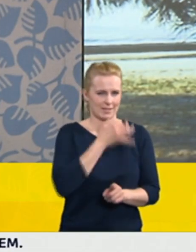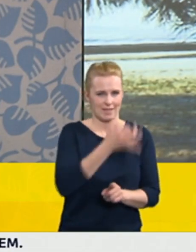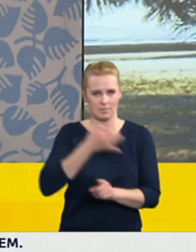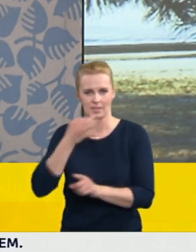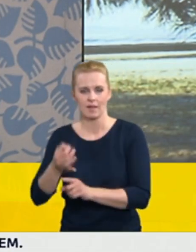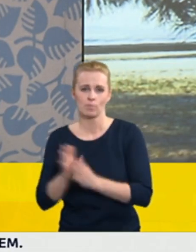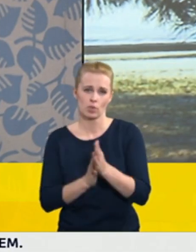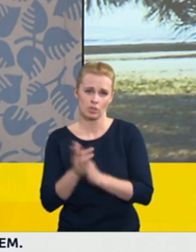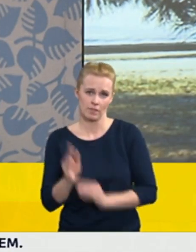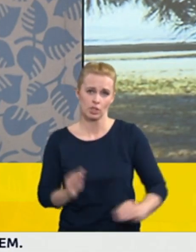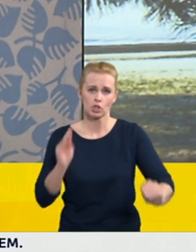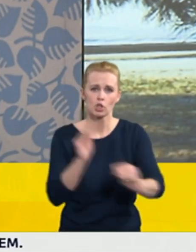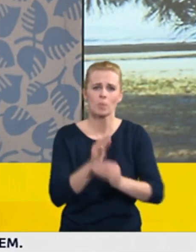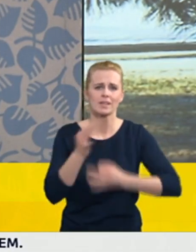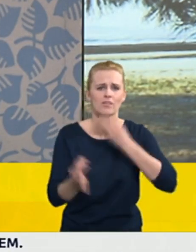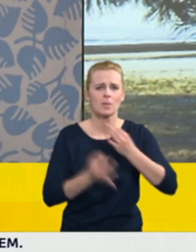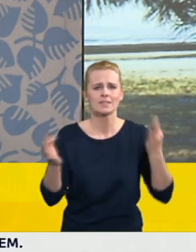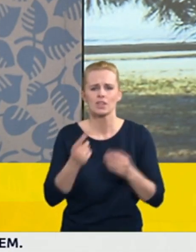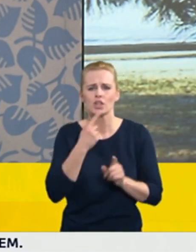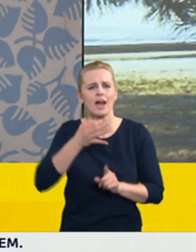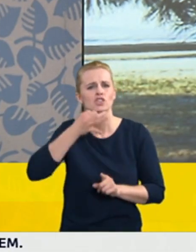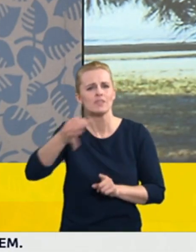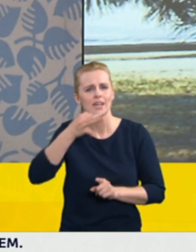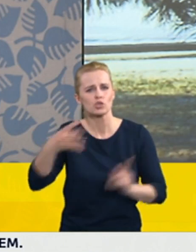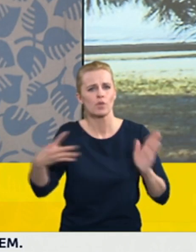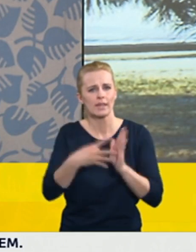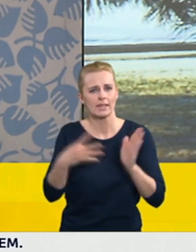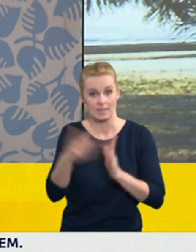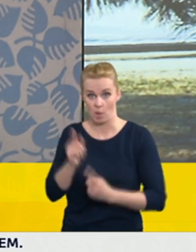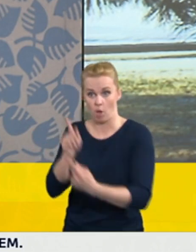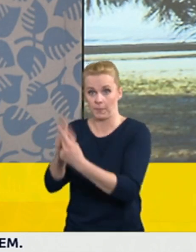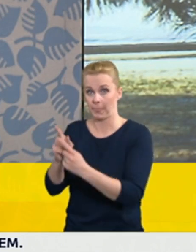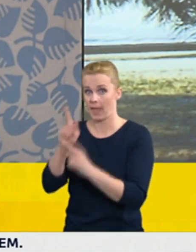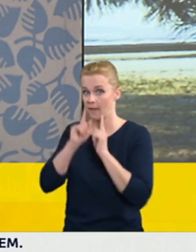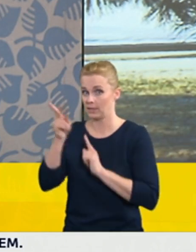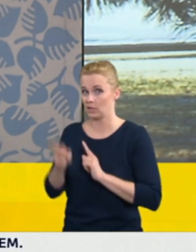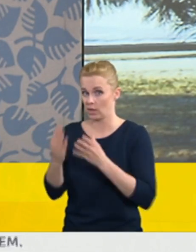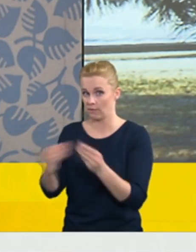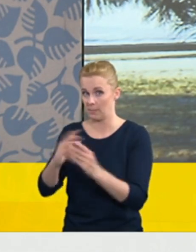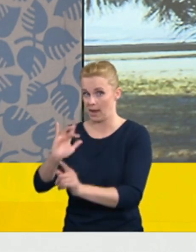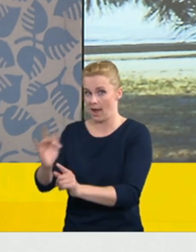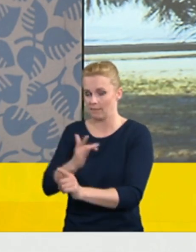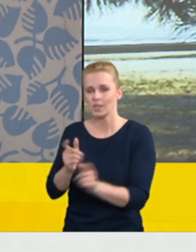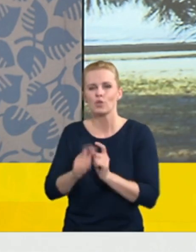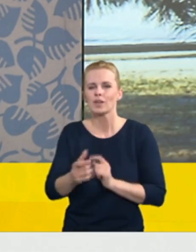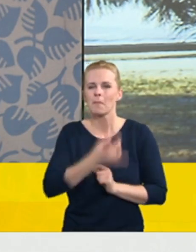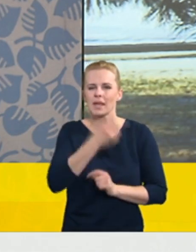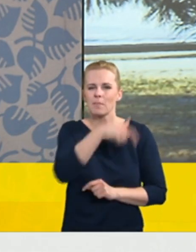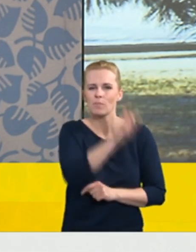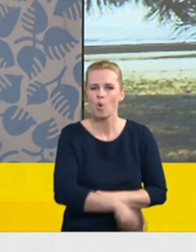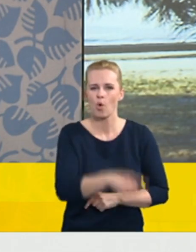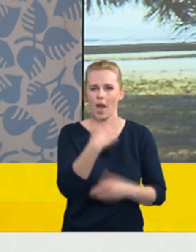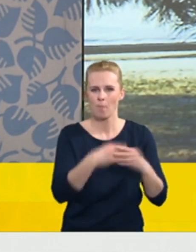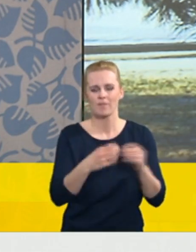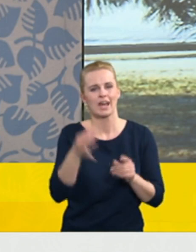o těch žvíkačkových testech. Vtedy bavili jsme se o tom taky s panem ministrem Havlíčkem. Vím, že pan profesor Primula opět říkal, že to funguje trochu jinak.